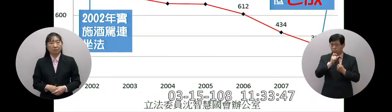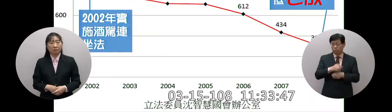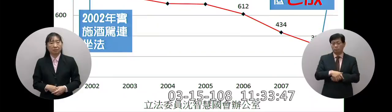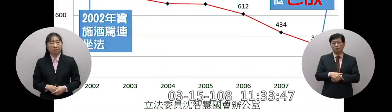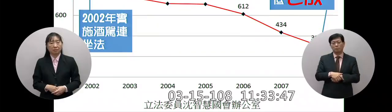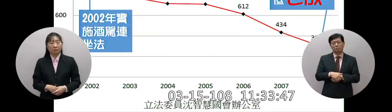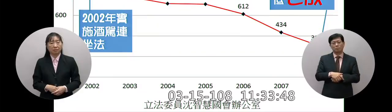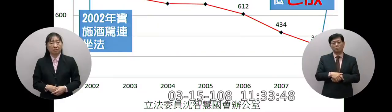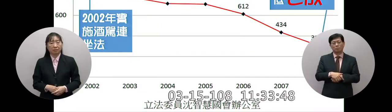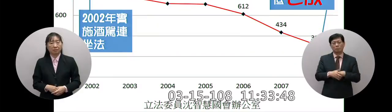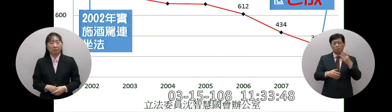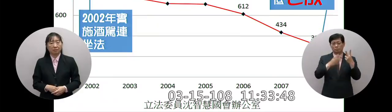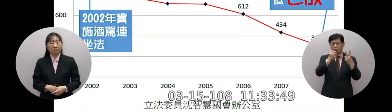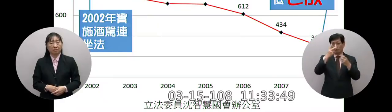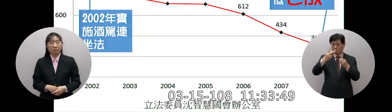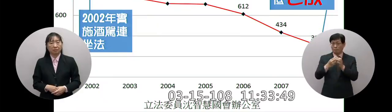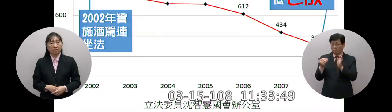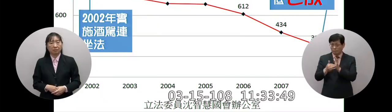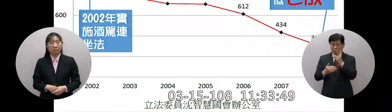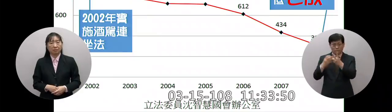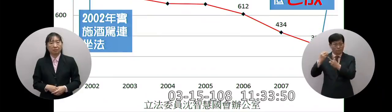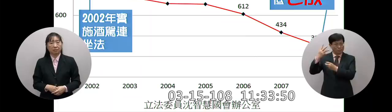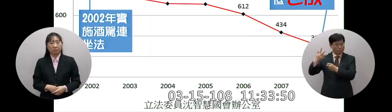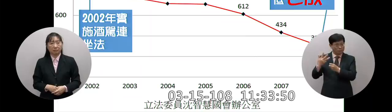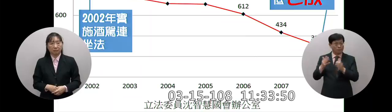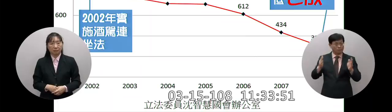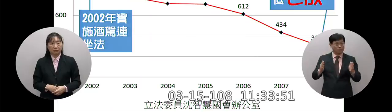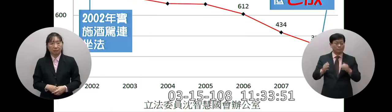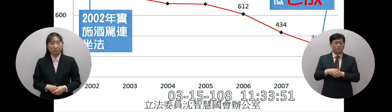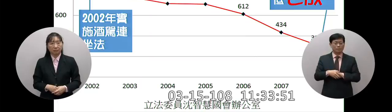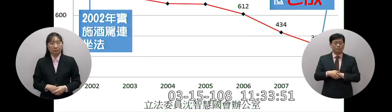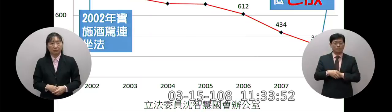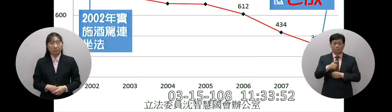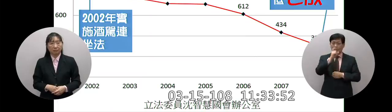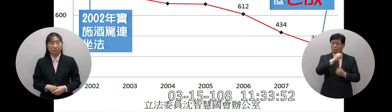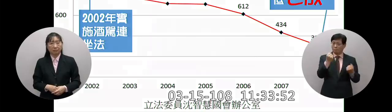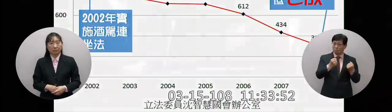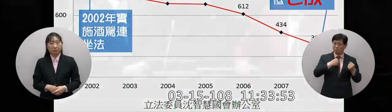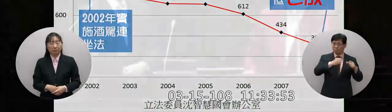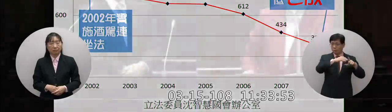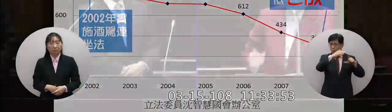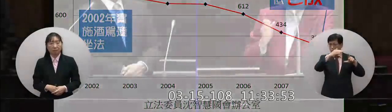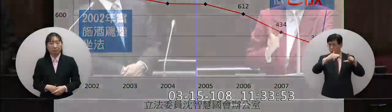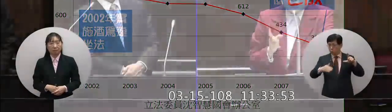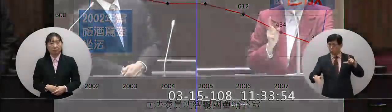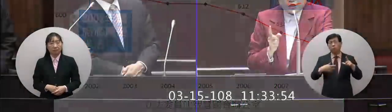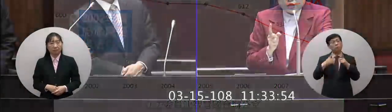2年到2008年這個酒駕的曲線圖看得出來日本實